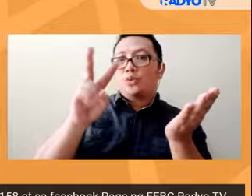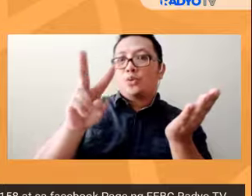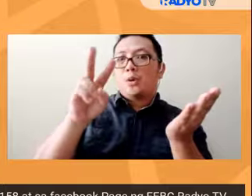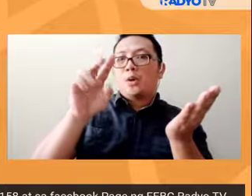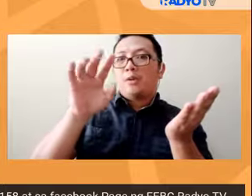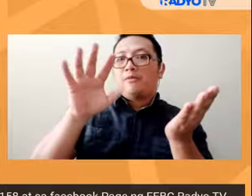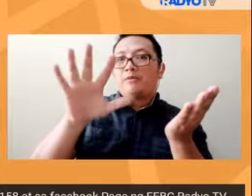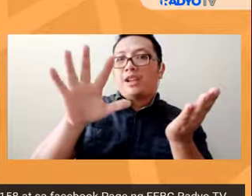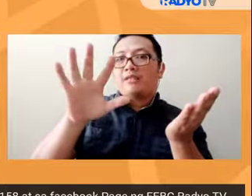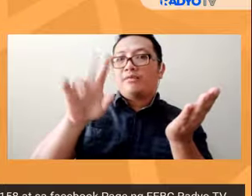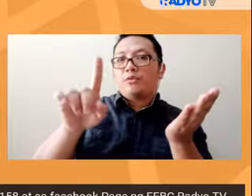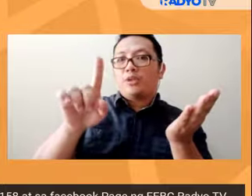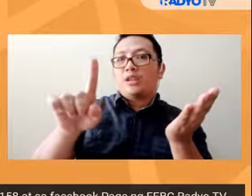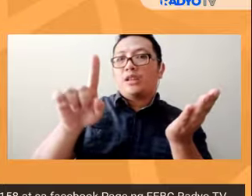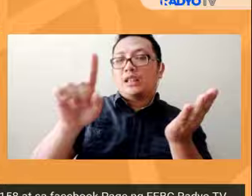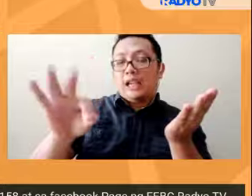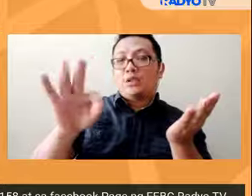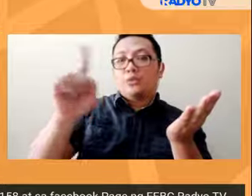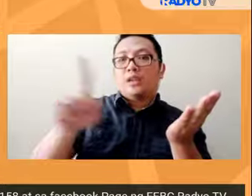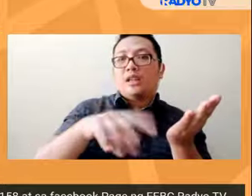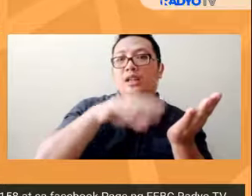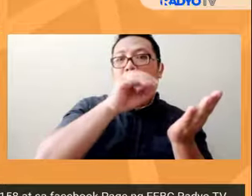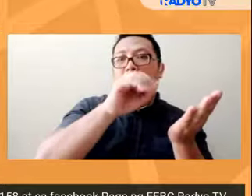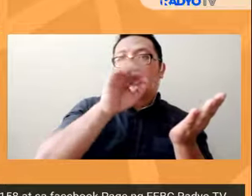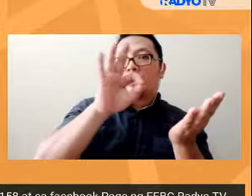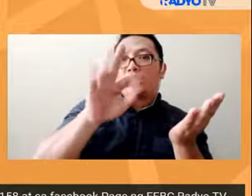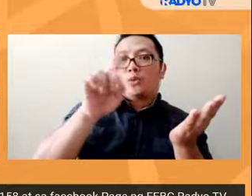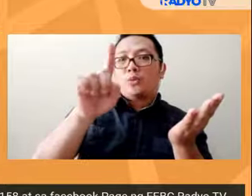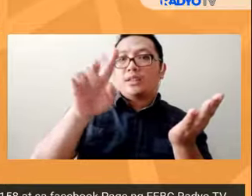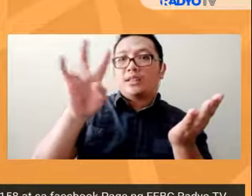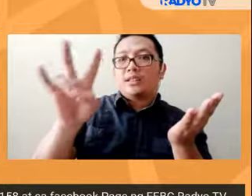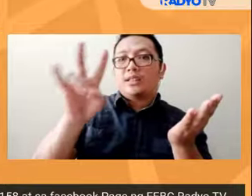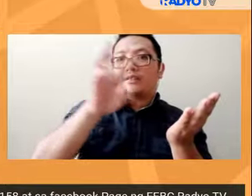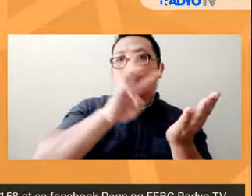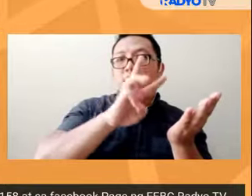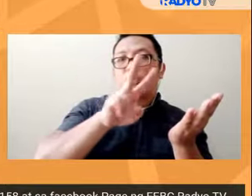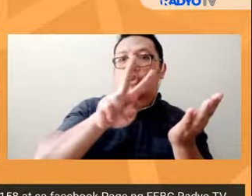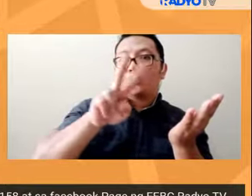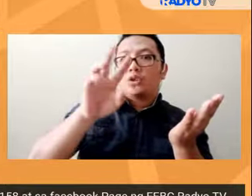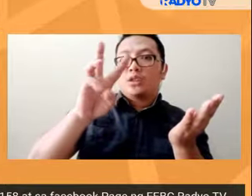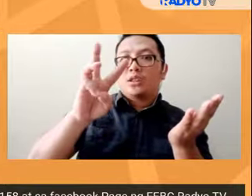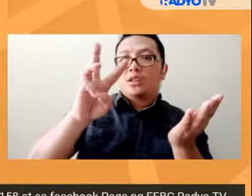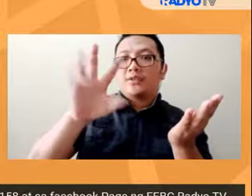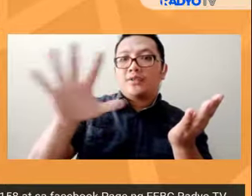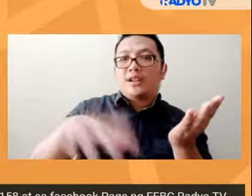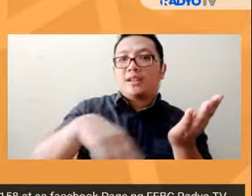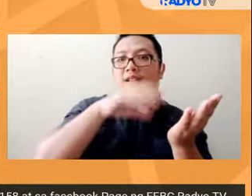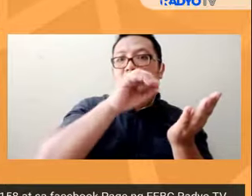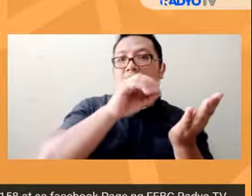-09171-066265 at 0947